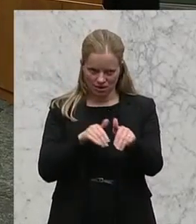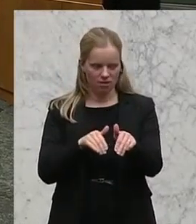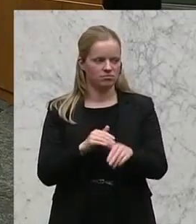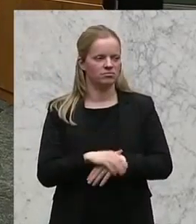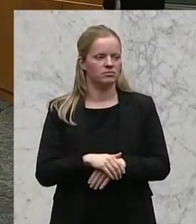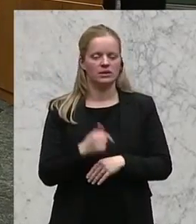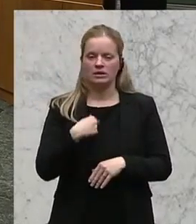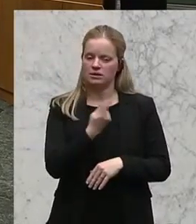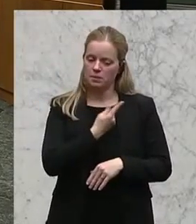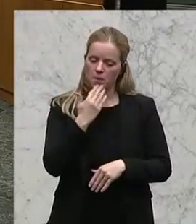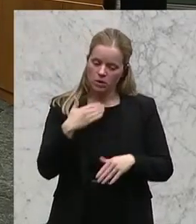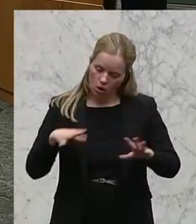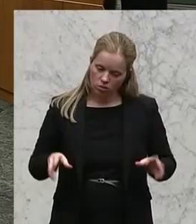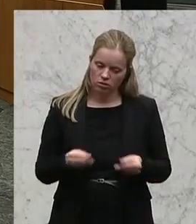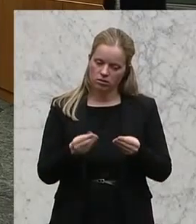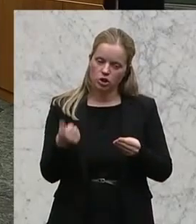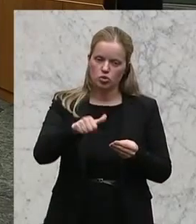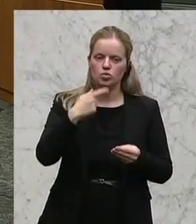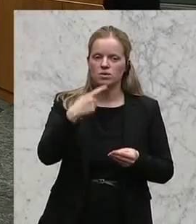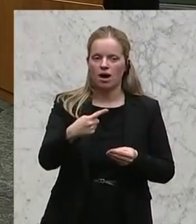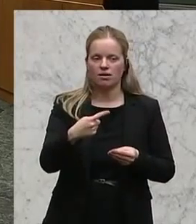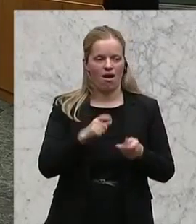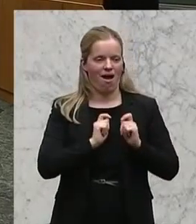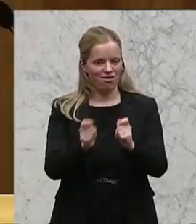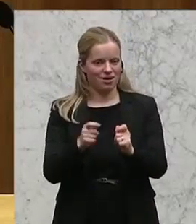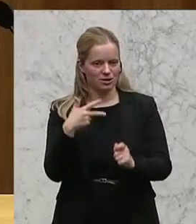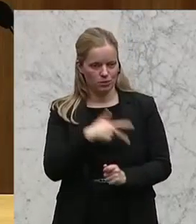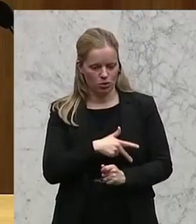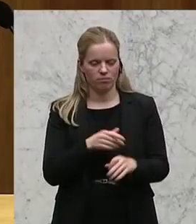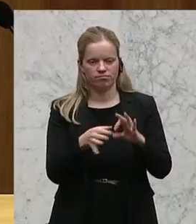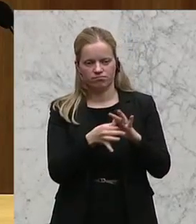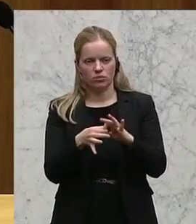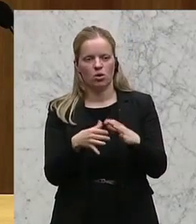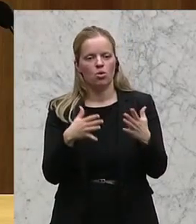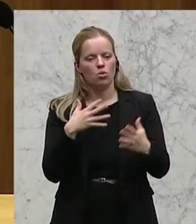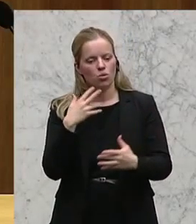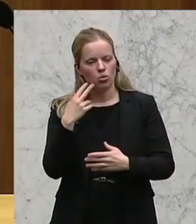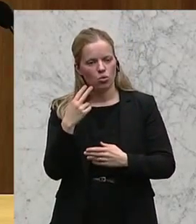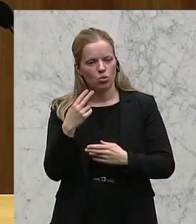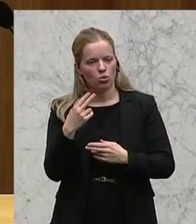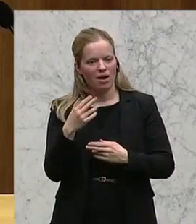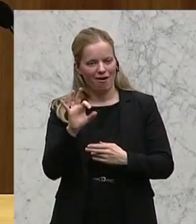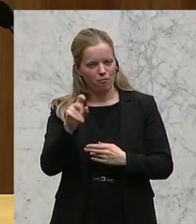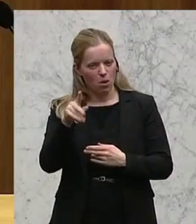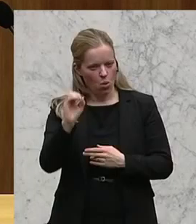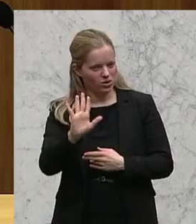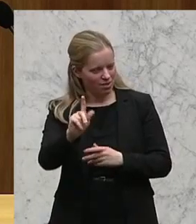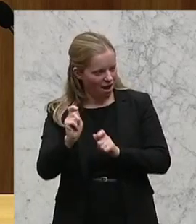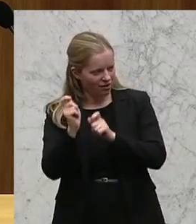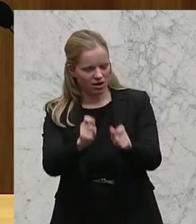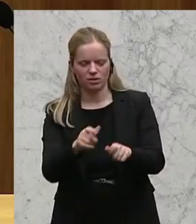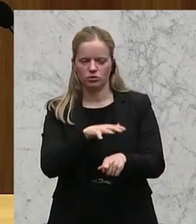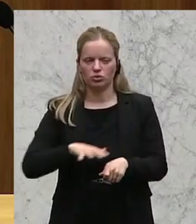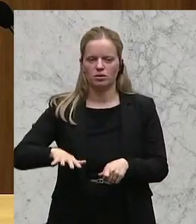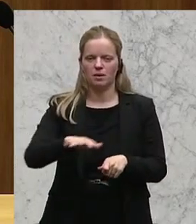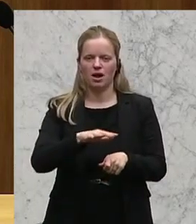etwas zum Antrag der FPÖ in Bezug auf die Vorgänge im Gesundheitswesen in Wien sagen. Ich finde auch, dass es sich